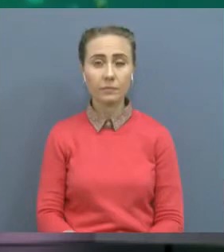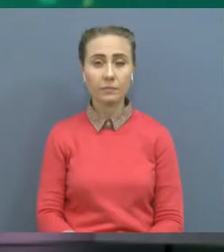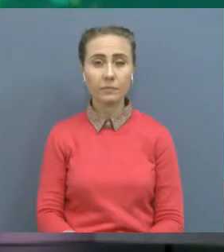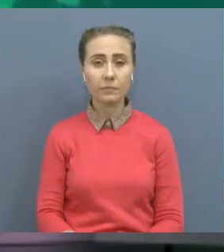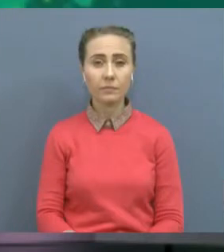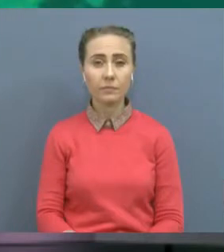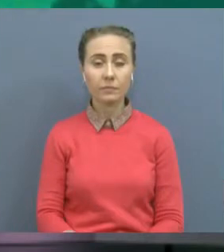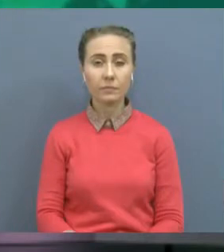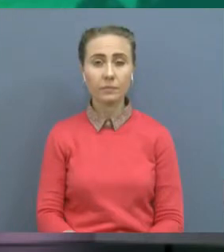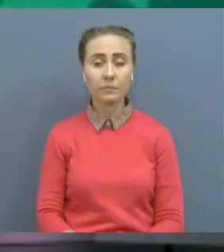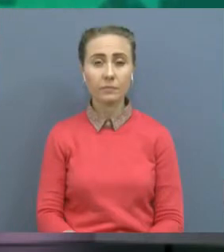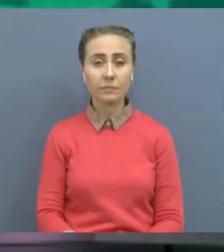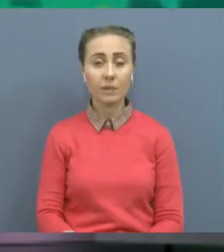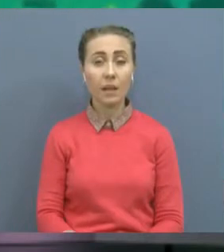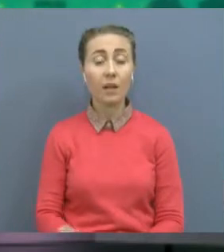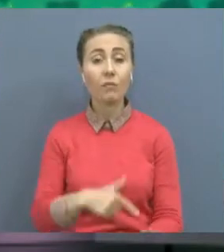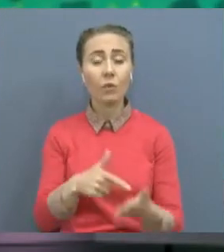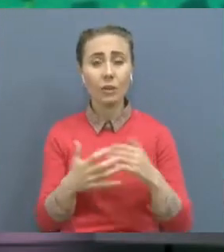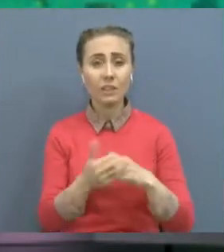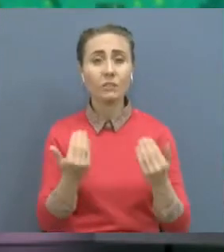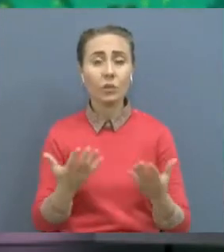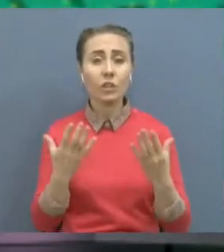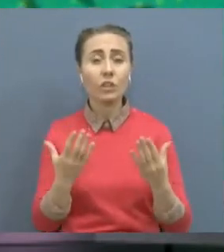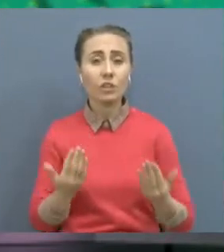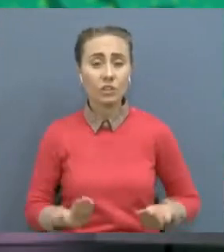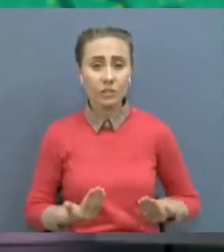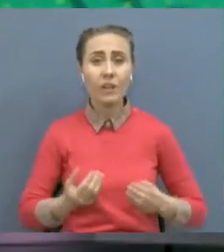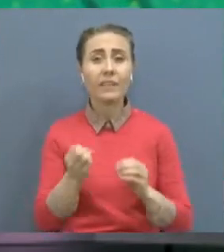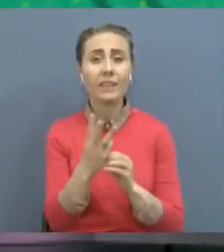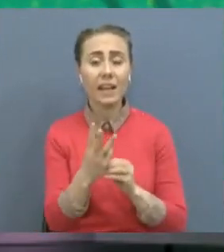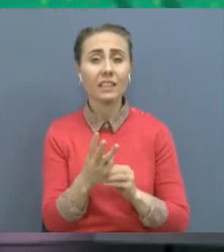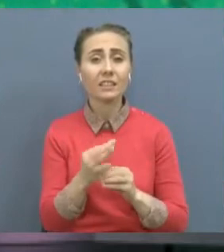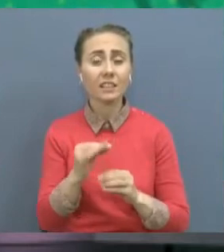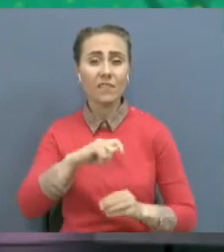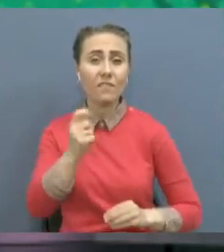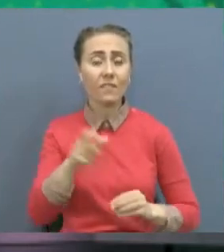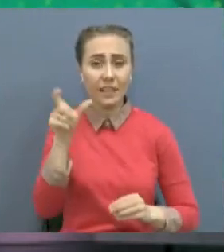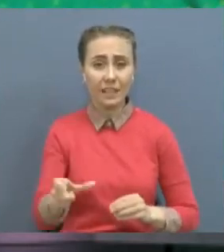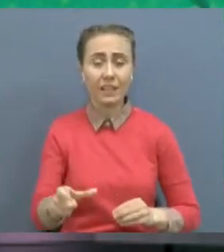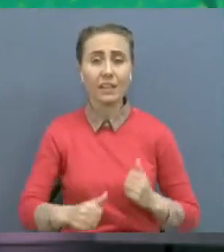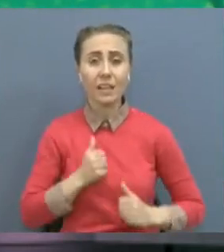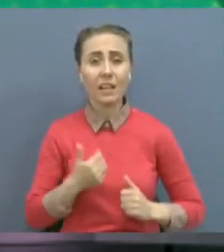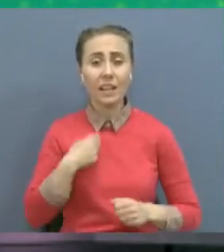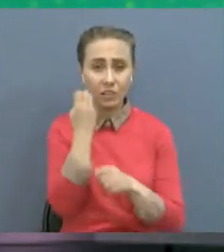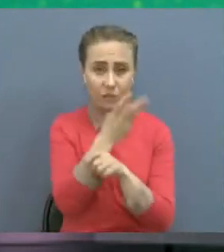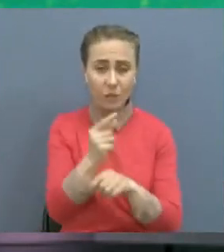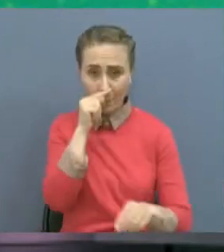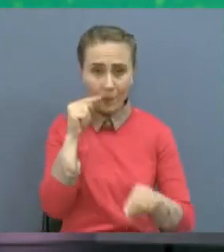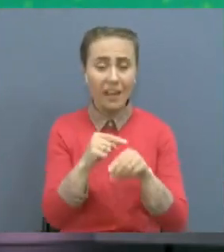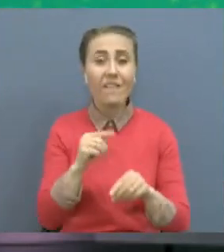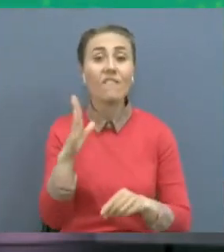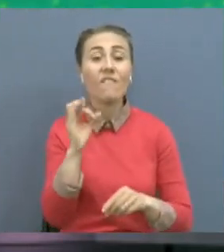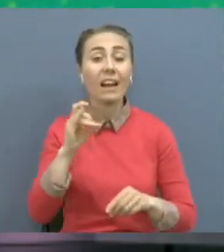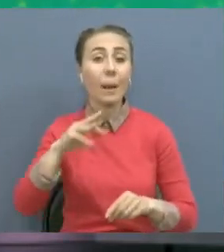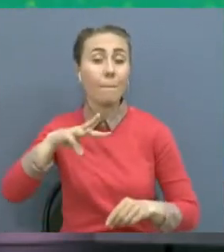Қазіргі таңда көкші тауда ғыныш майдангер тұрады. Біздің түрлім топ, олы жегістің 75 жылдық мерейтой қарсаңында қарт